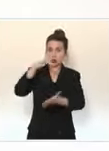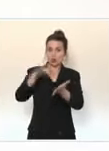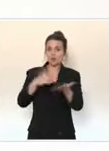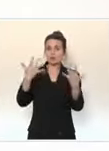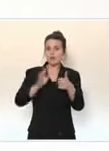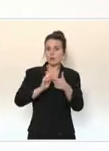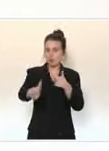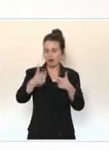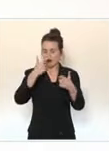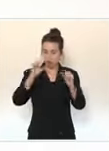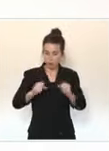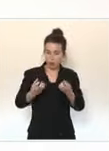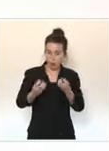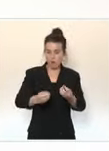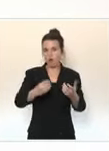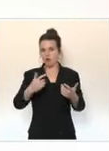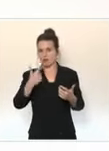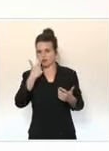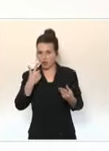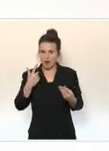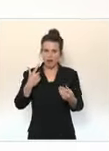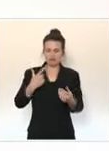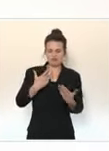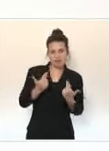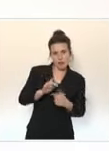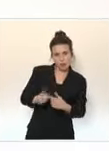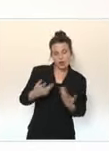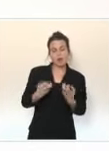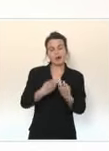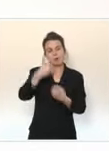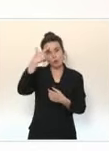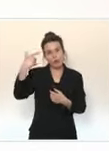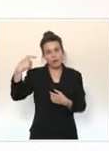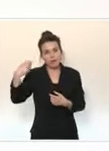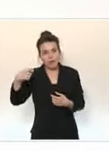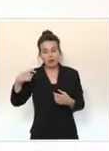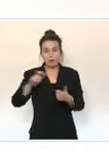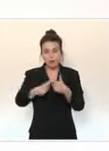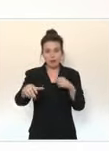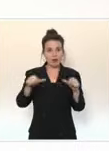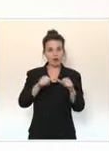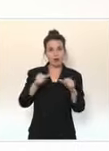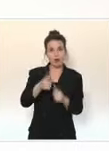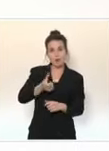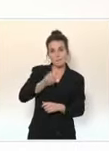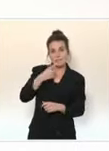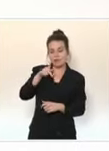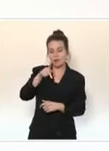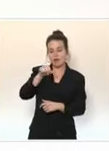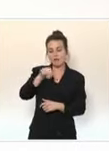sans gravité. Dans moins de 10% des cas, vous pouvez avoir de la fièvre. Ça passe avec du paracétamol rapidement et sans complications.